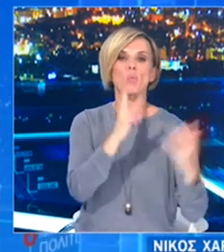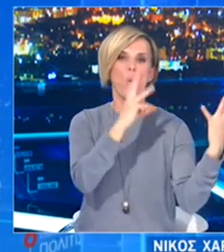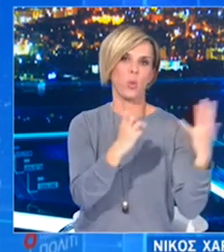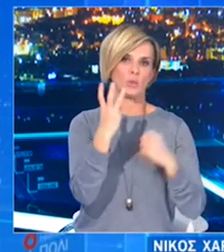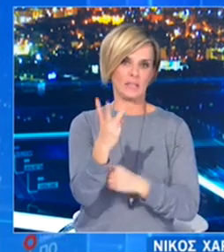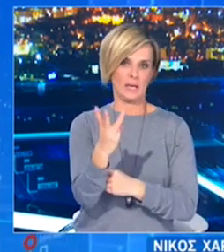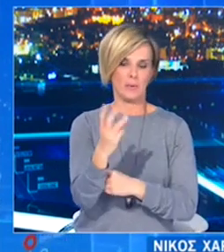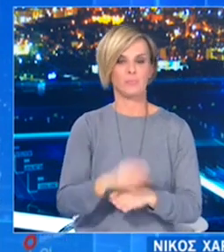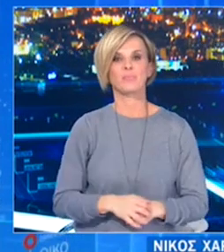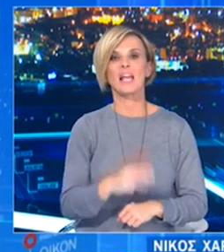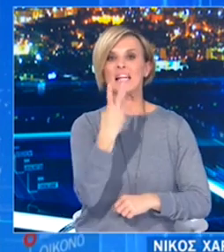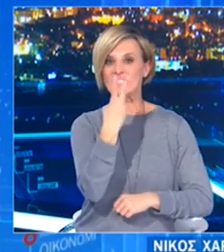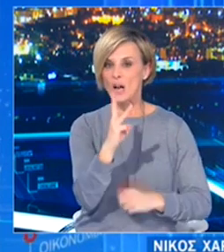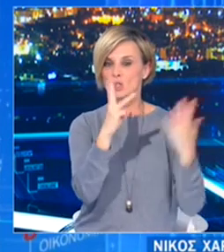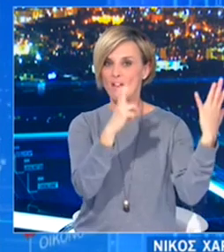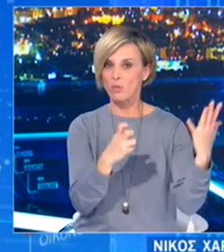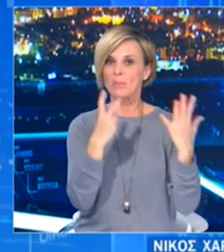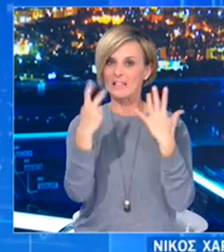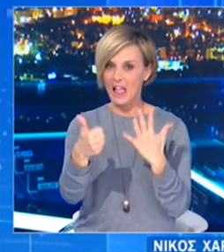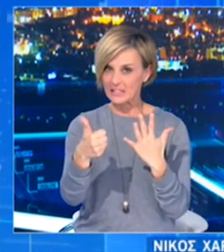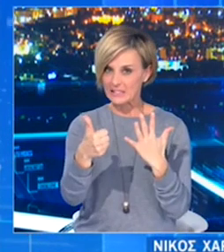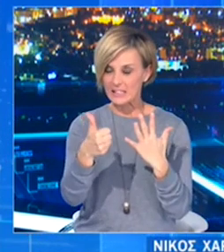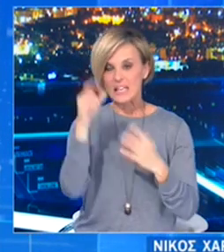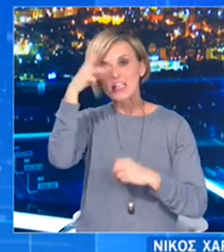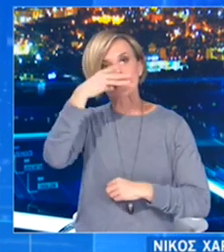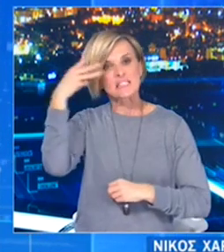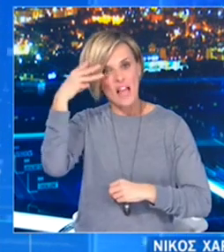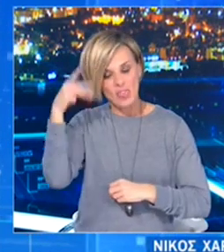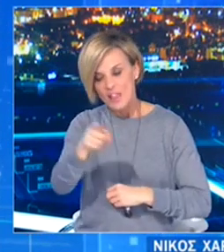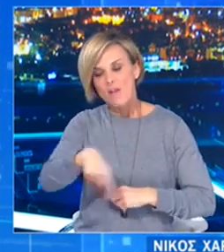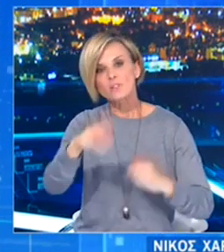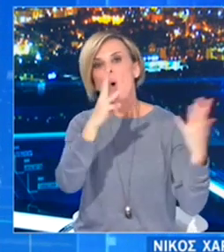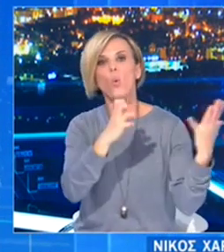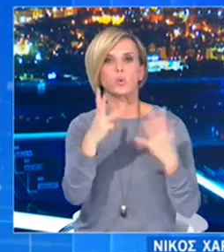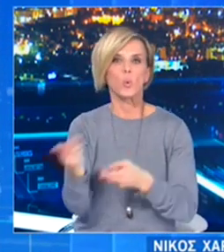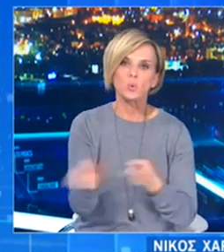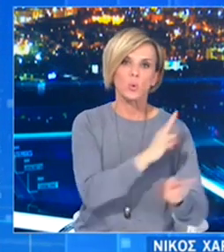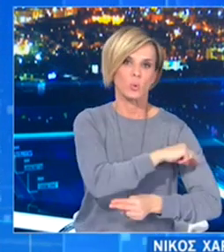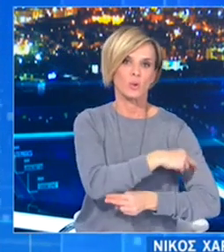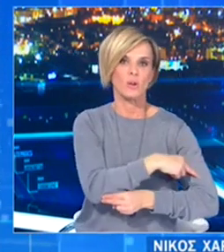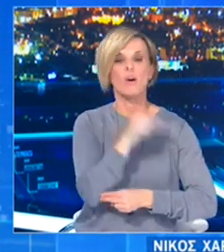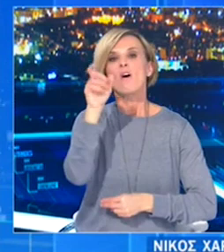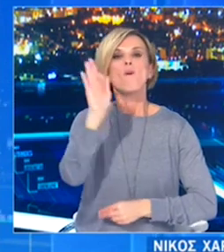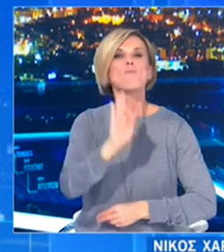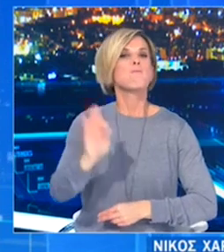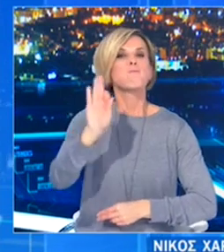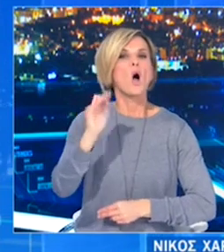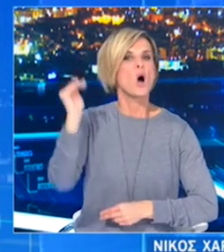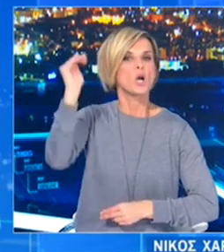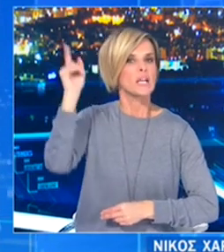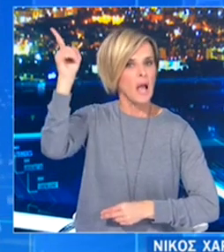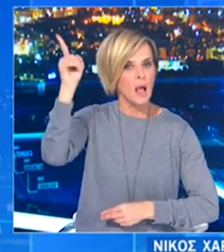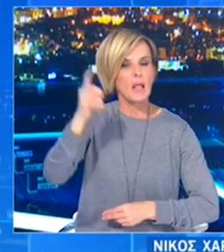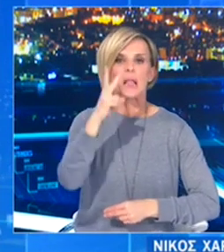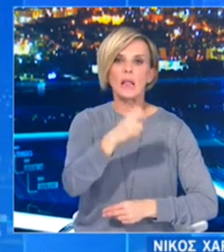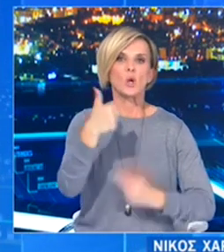376 κρούσματα στην Ξάνθη, από τα οποία νοσηλεύονται τα 38, και 172 κρούσματα στη Φλόρινα, από τα οποία νοσηλεύονται τα 26.